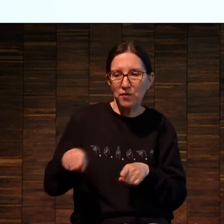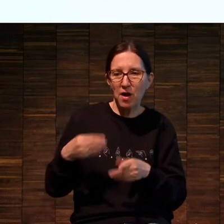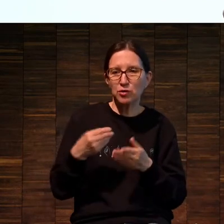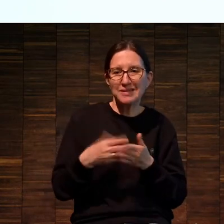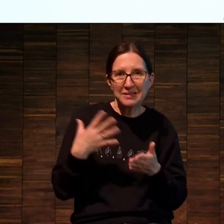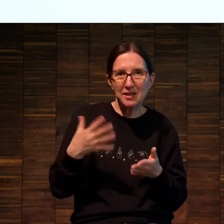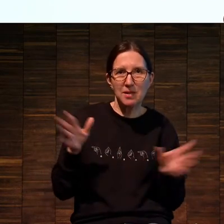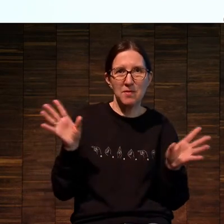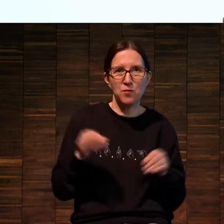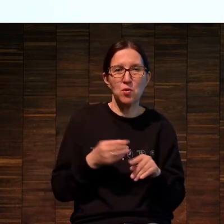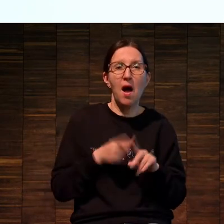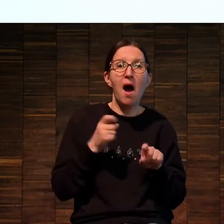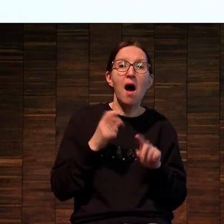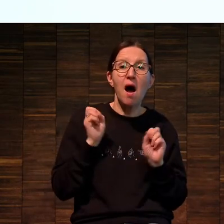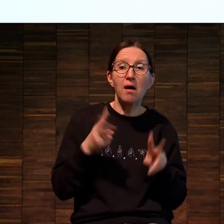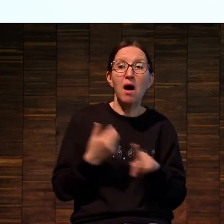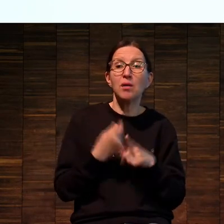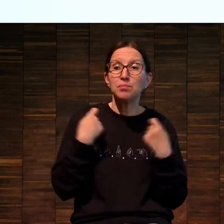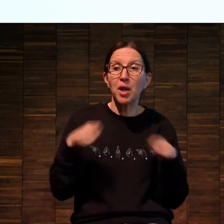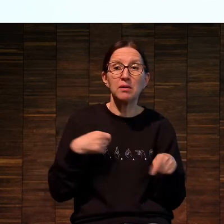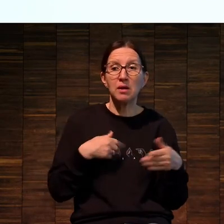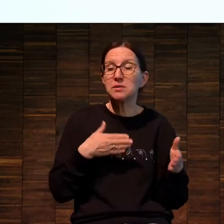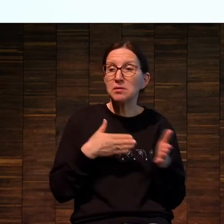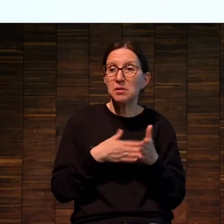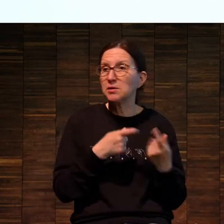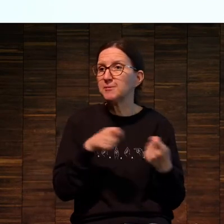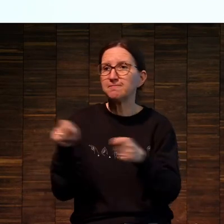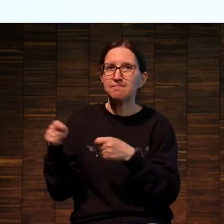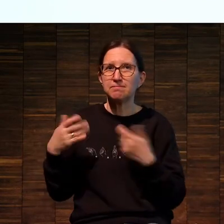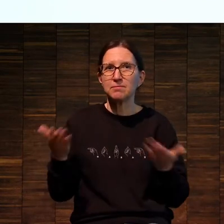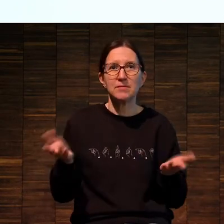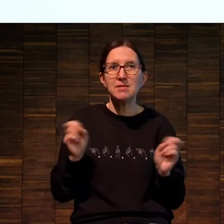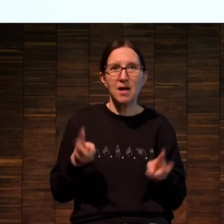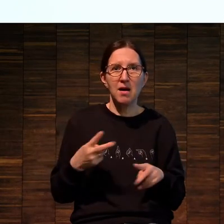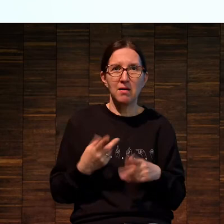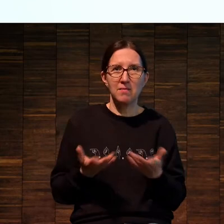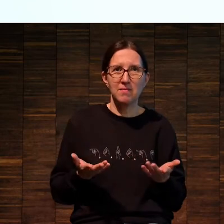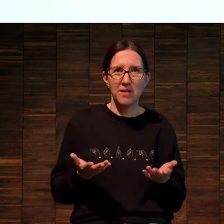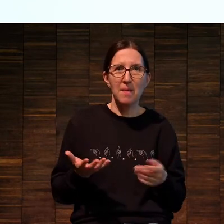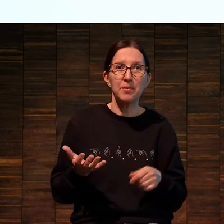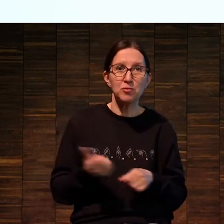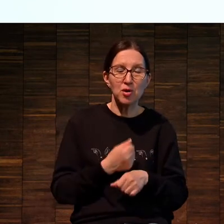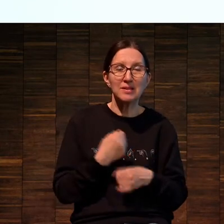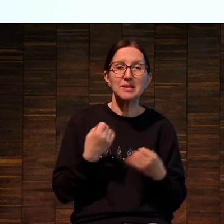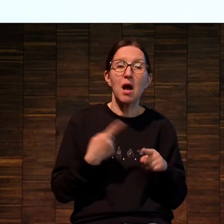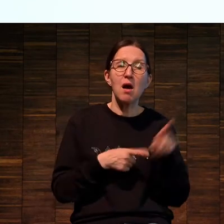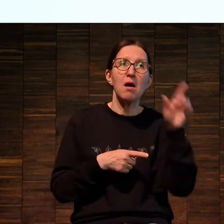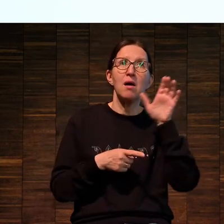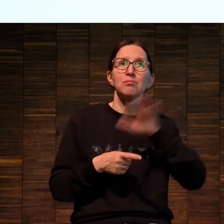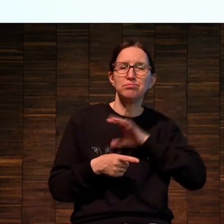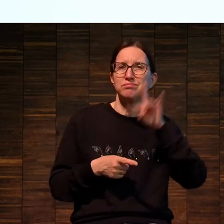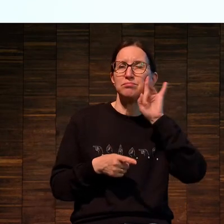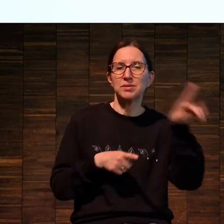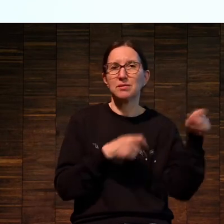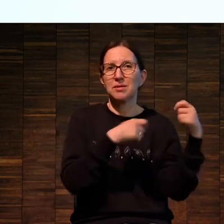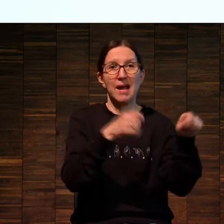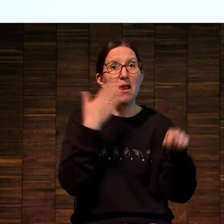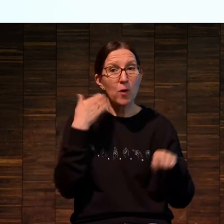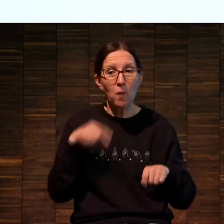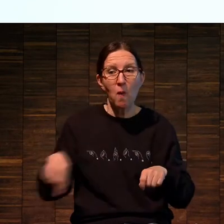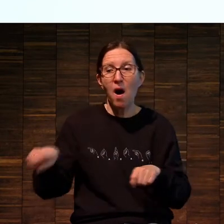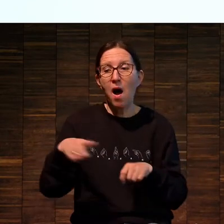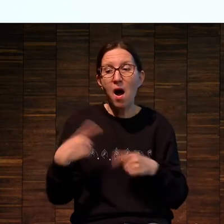Ну как это продать, если не продавать знаменитого художника? Но интересно-то как раз вот все, что